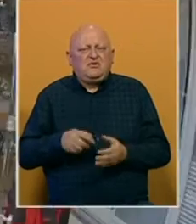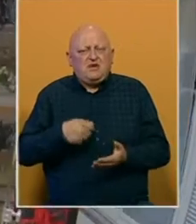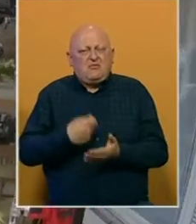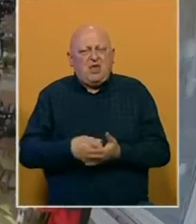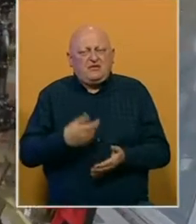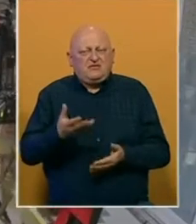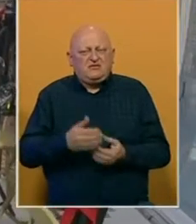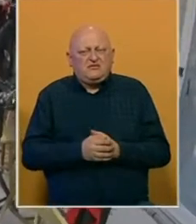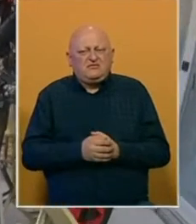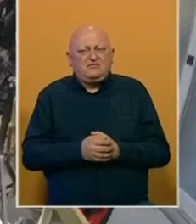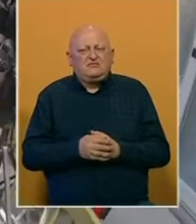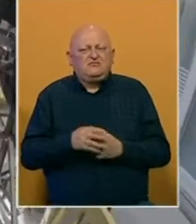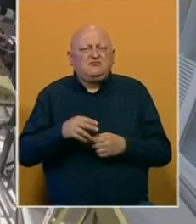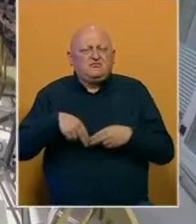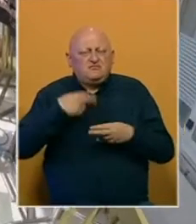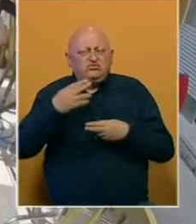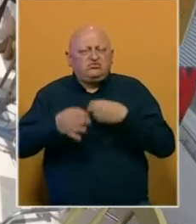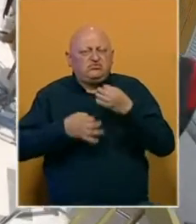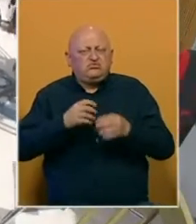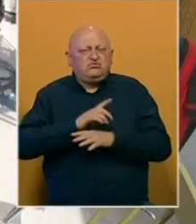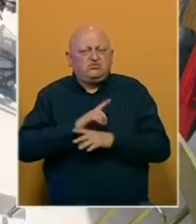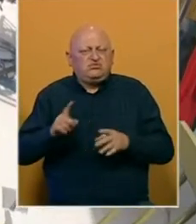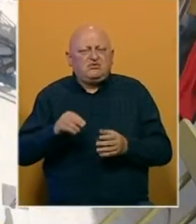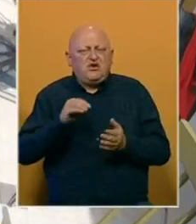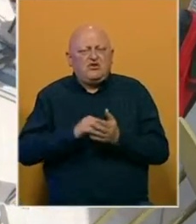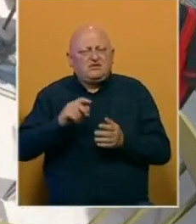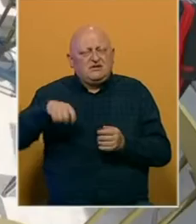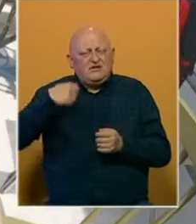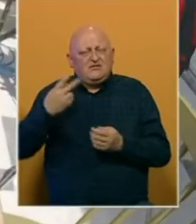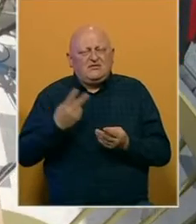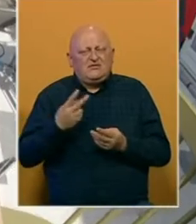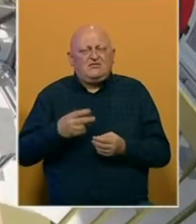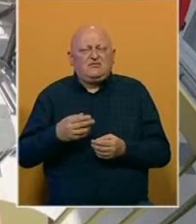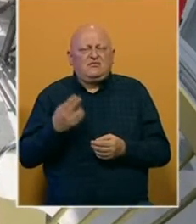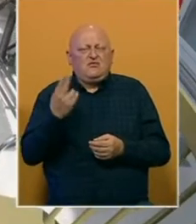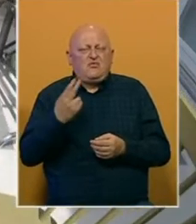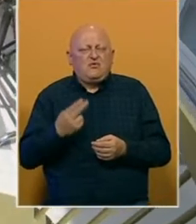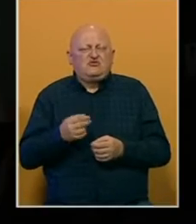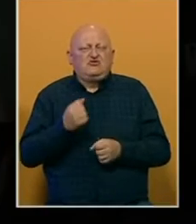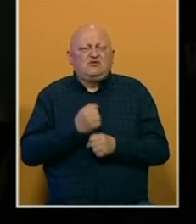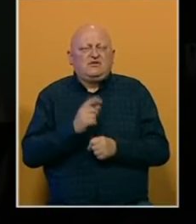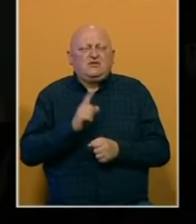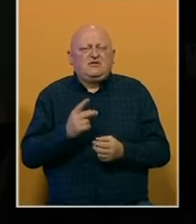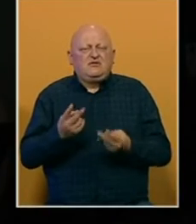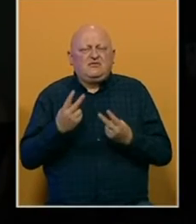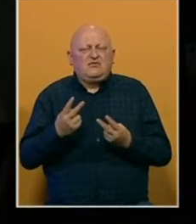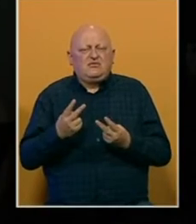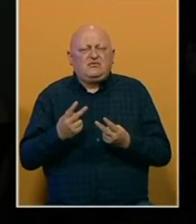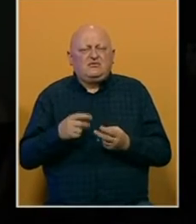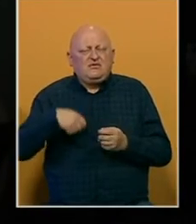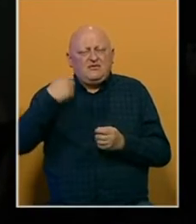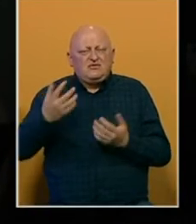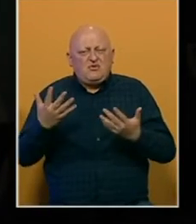plati. Recenzije, analize i konačne ocjene filmova kao vrednovanje umjetničkog rada nisu važni samo filmskoj